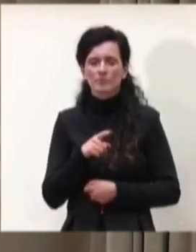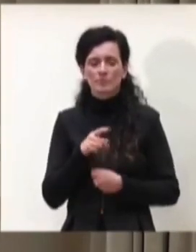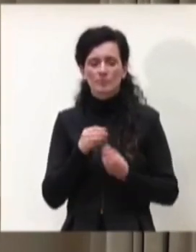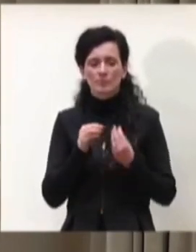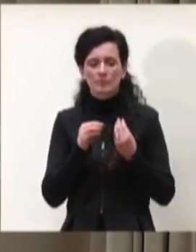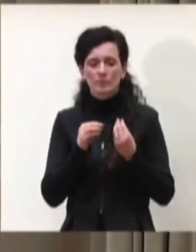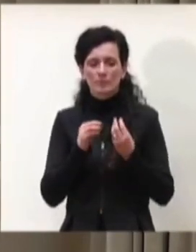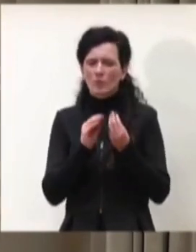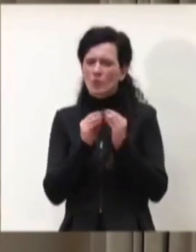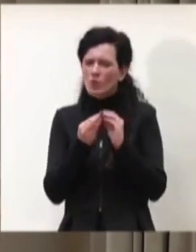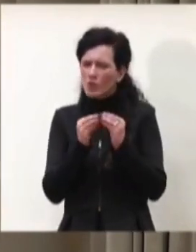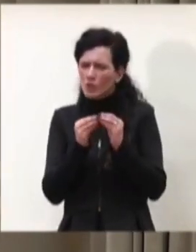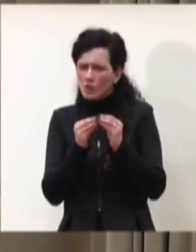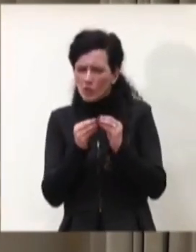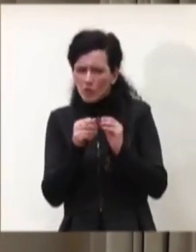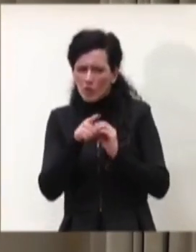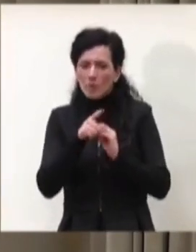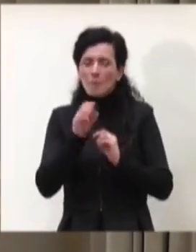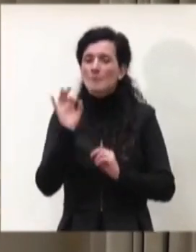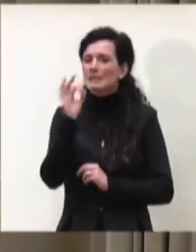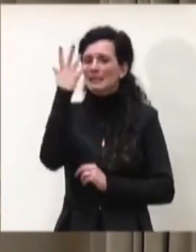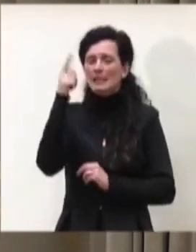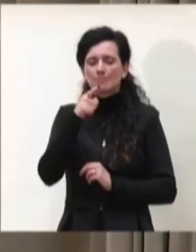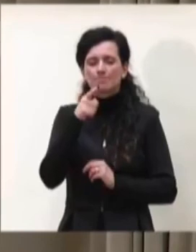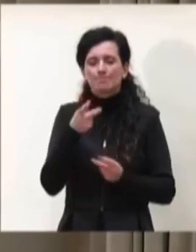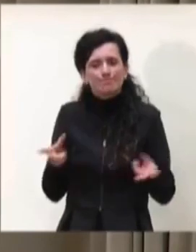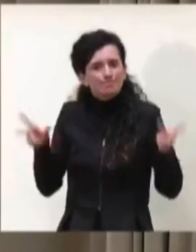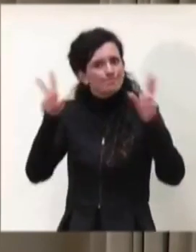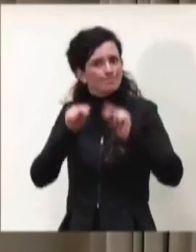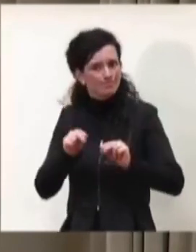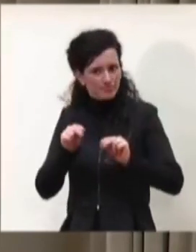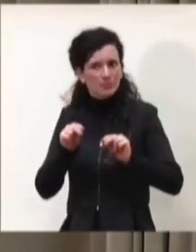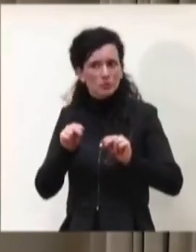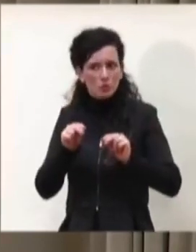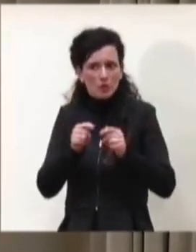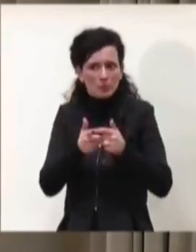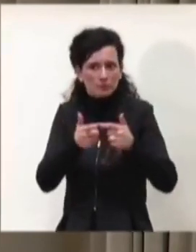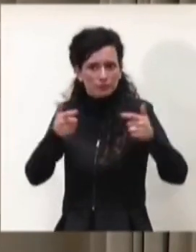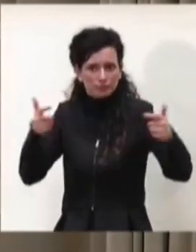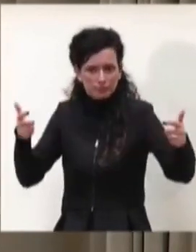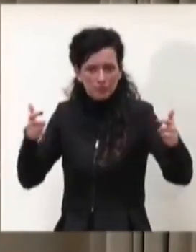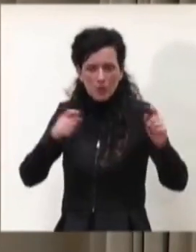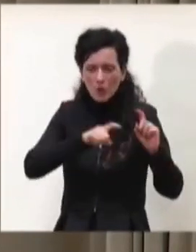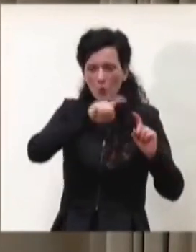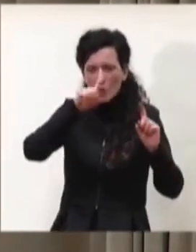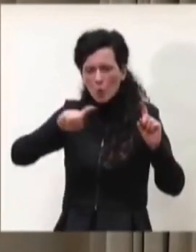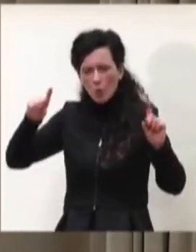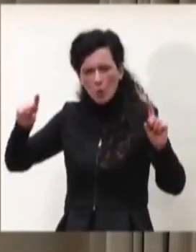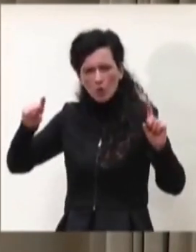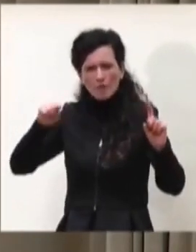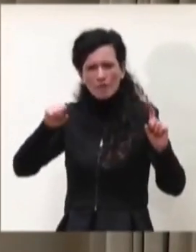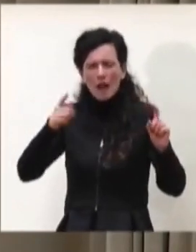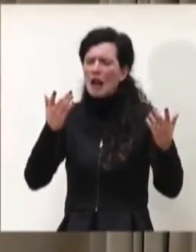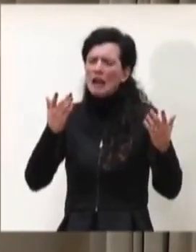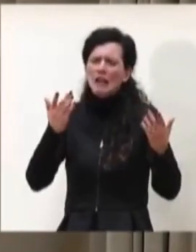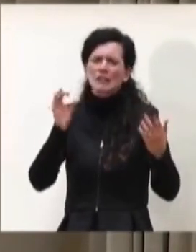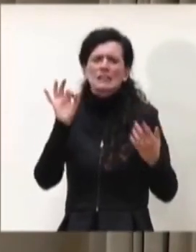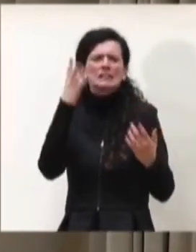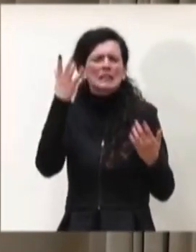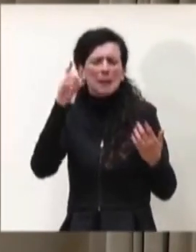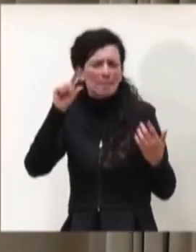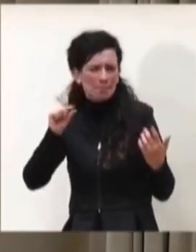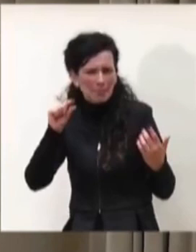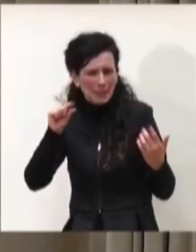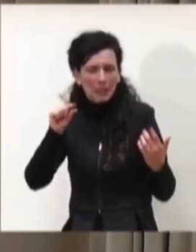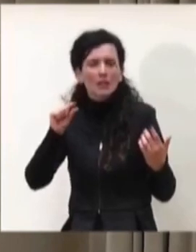una ripresa della curva della pandemia anche se piccola questa